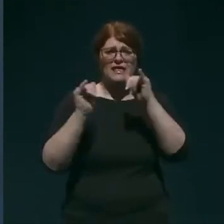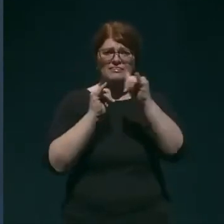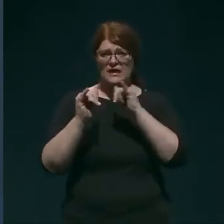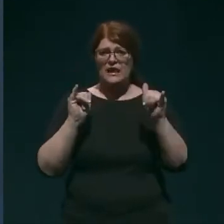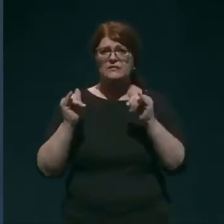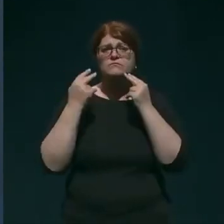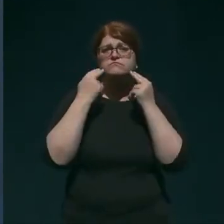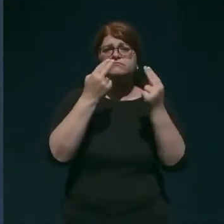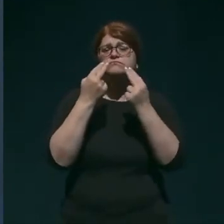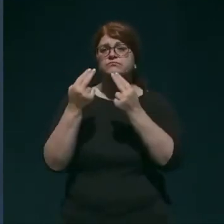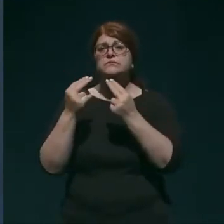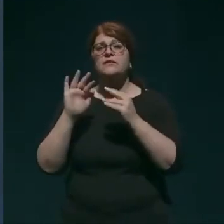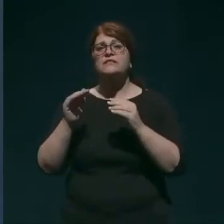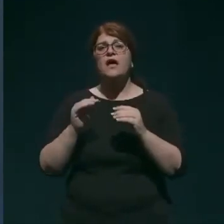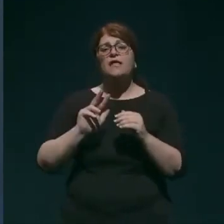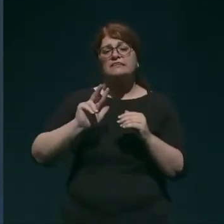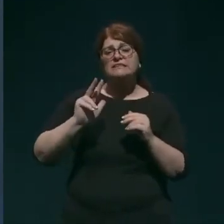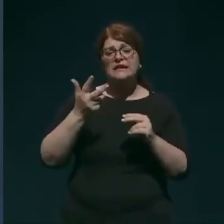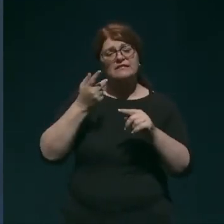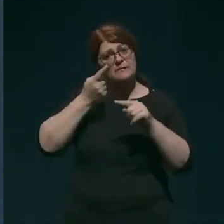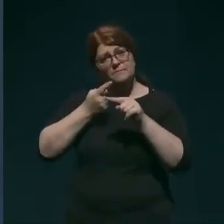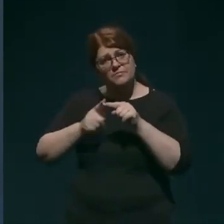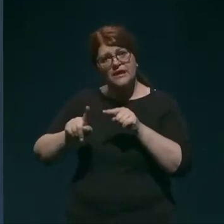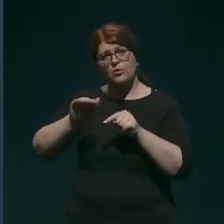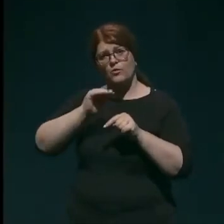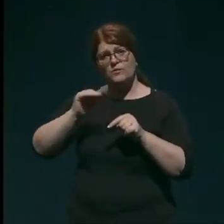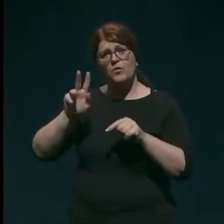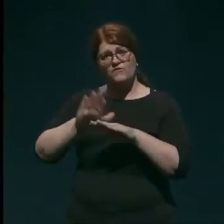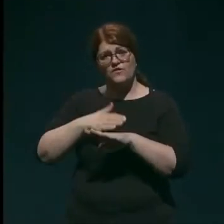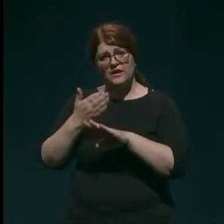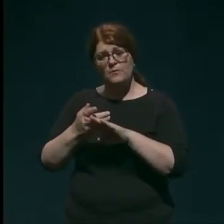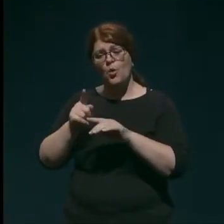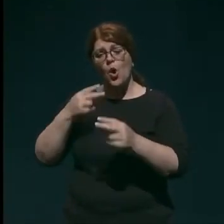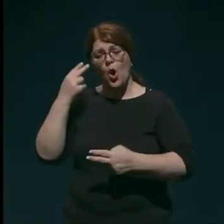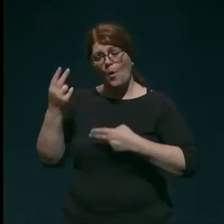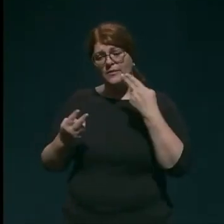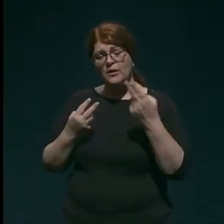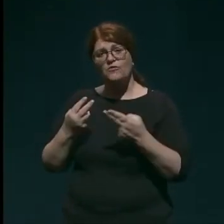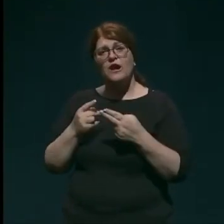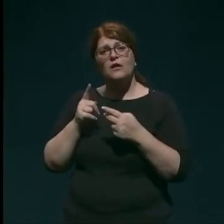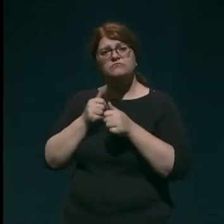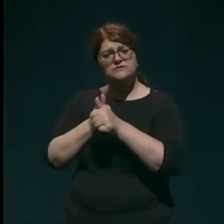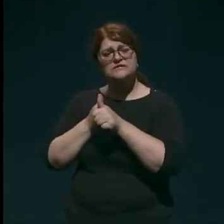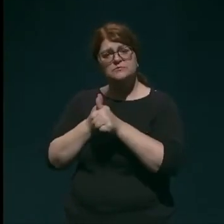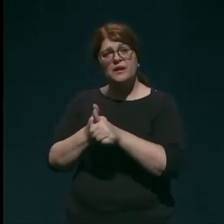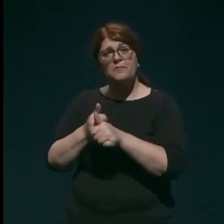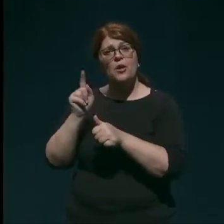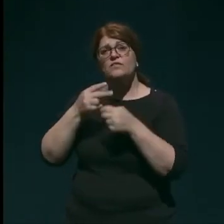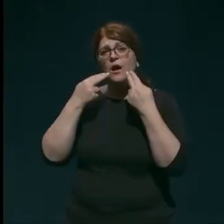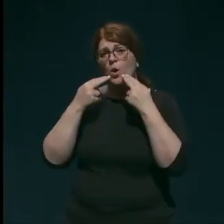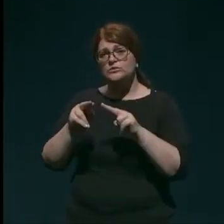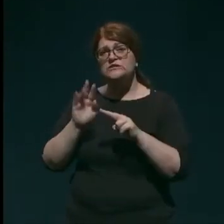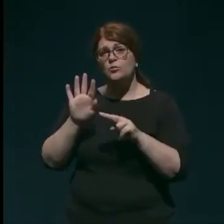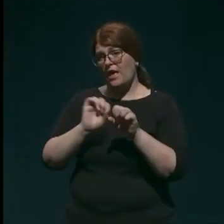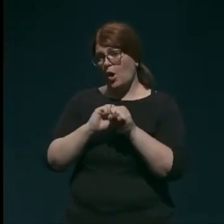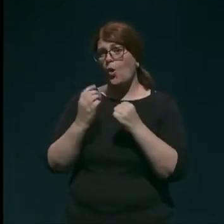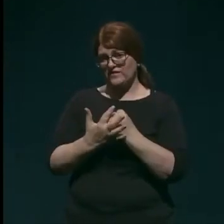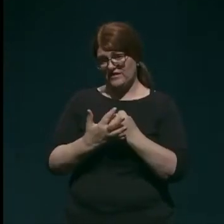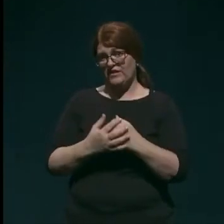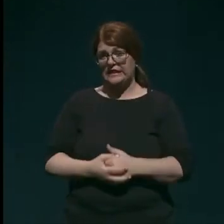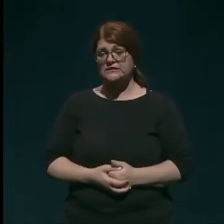na terciarnem nivoju v Italiji, v Rimu, obravnavala spremljanje in odziv na COVID-19.